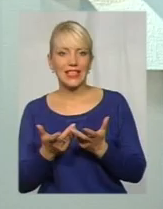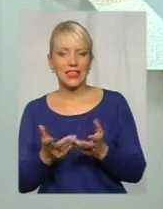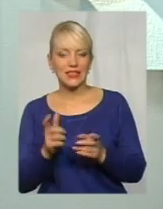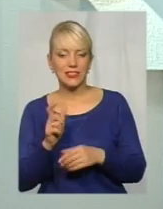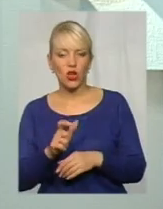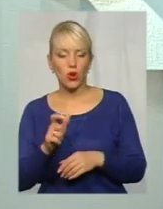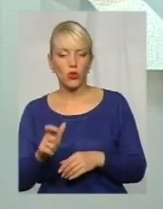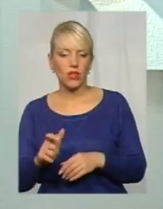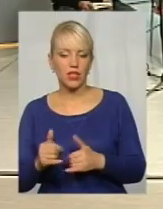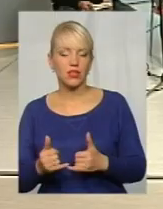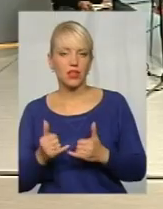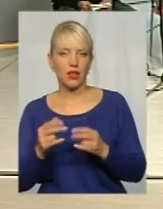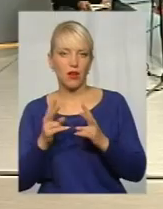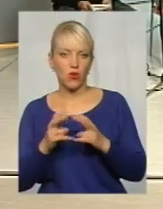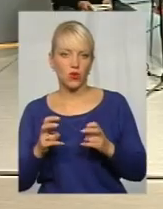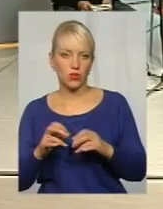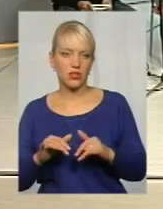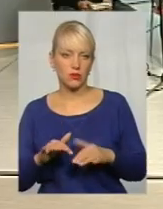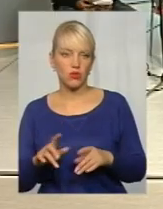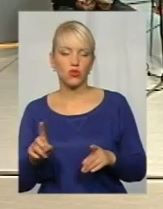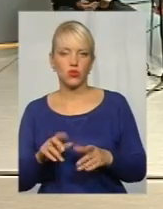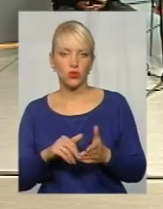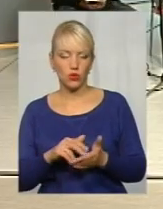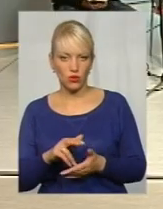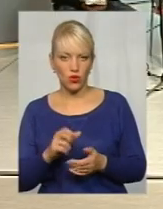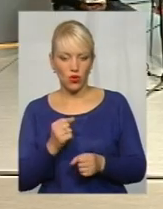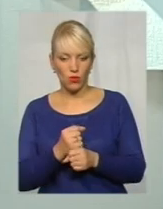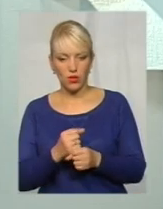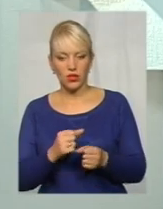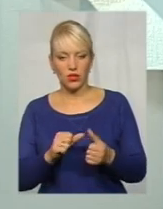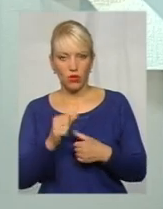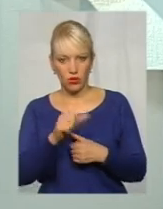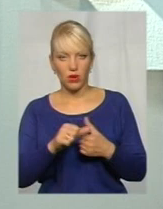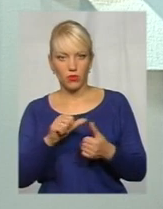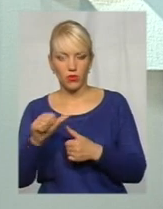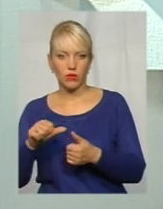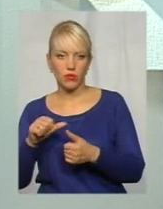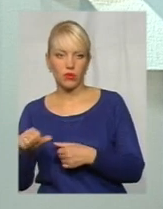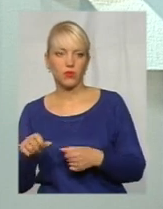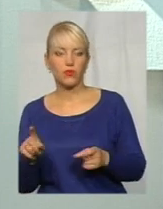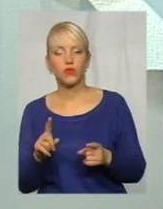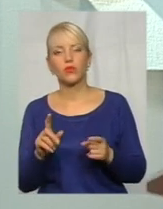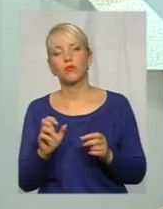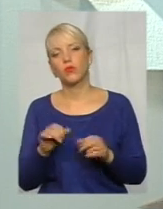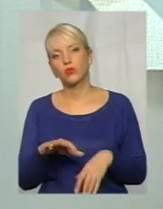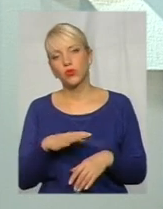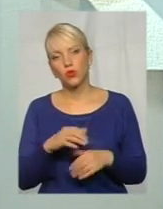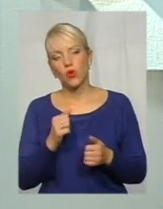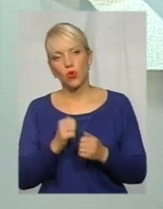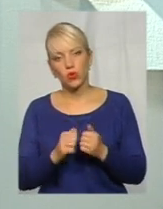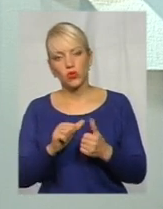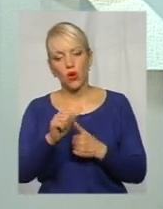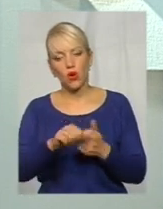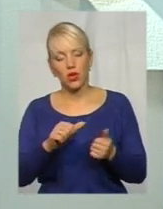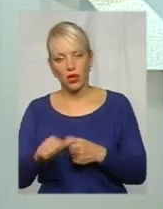розгляду справи. Що ж робити? Йти кожному окремо? Можна... Ну, тут є кілька шляхів. Можна кожному окремо